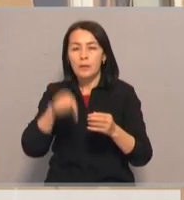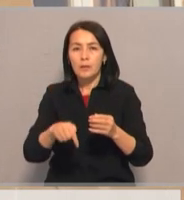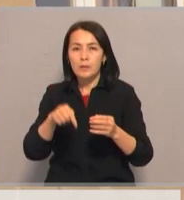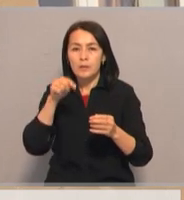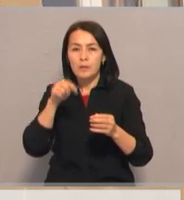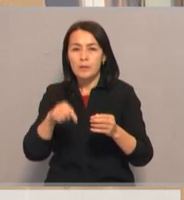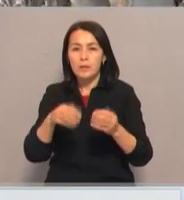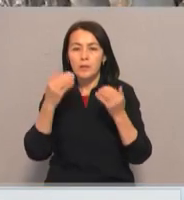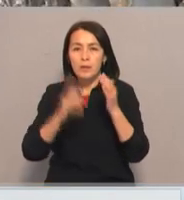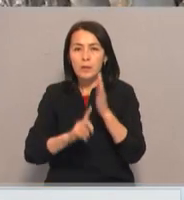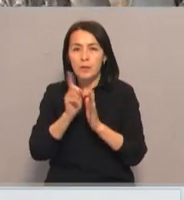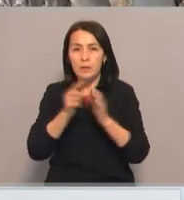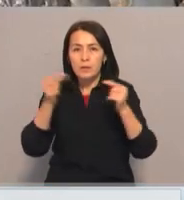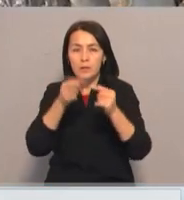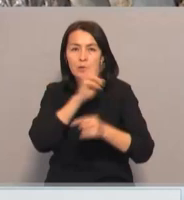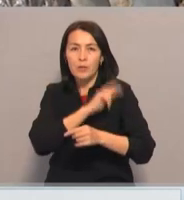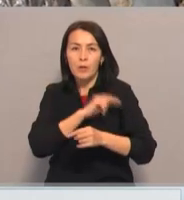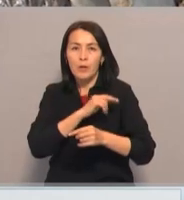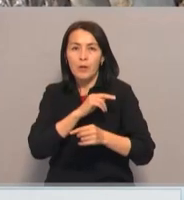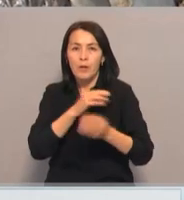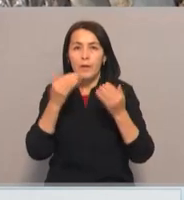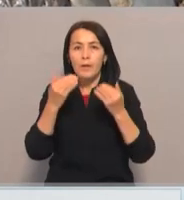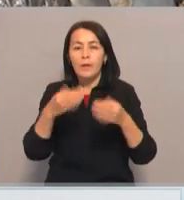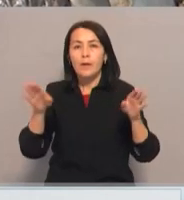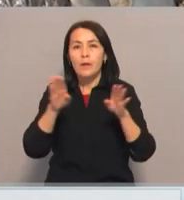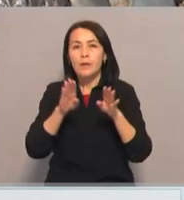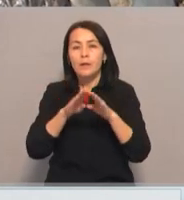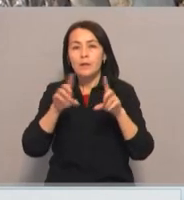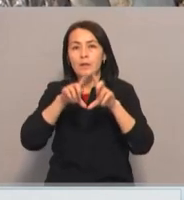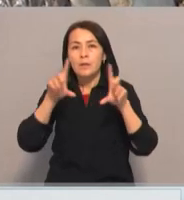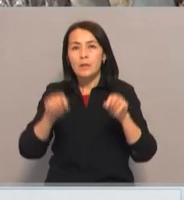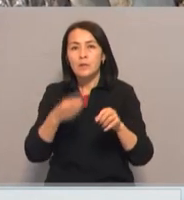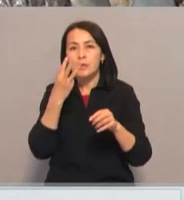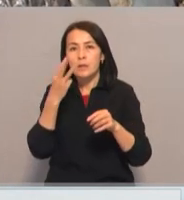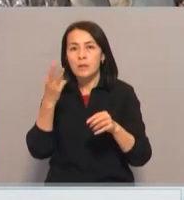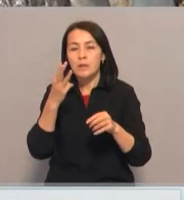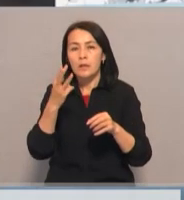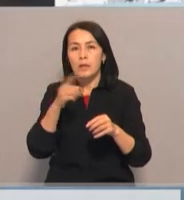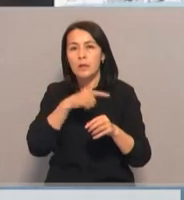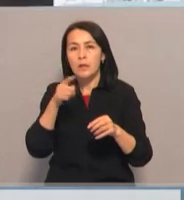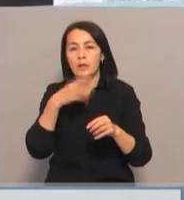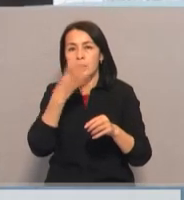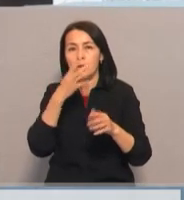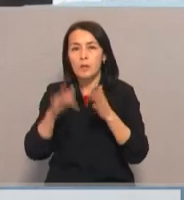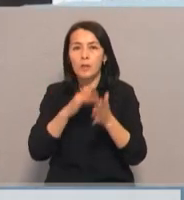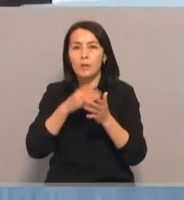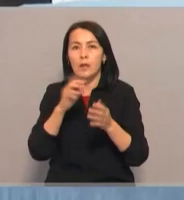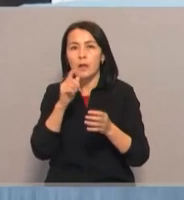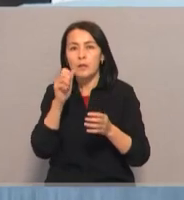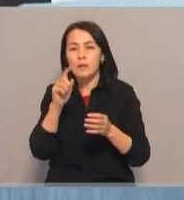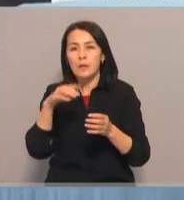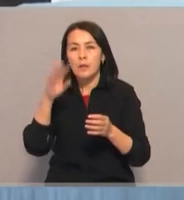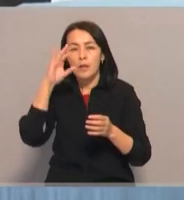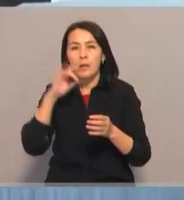Также сейчас начаты соответствующие работы со стороны коммунальных учреждений три энергоорталык. Казтрансгаз Аймак,